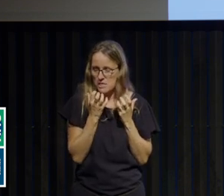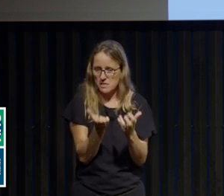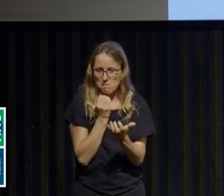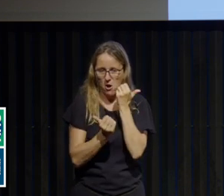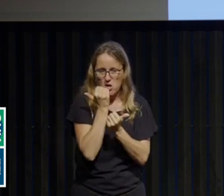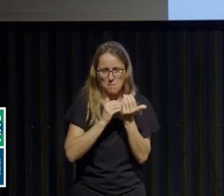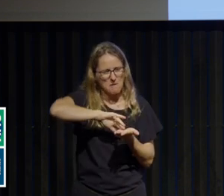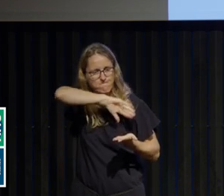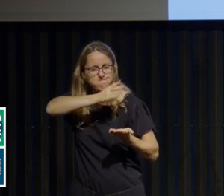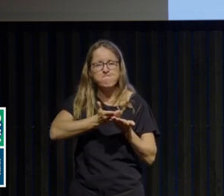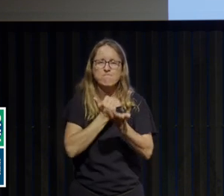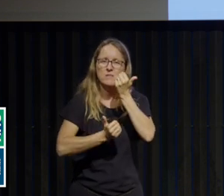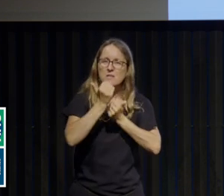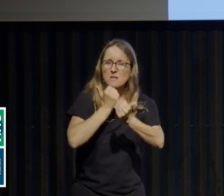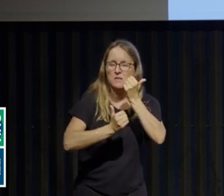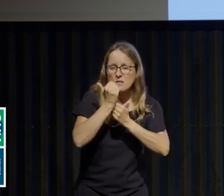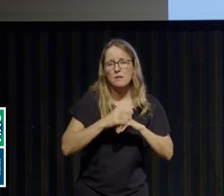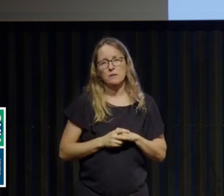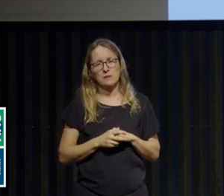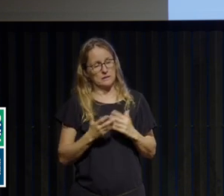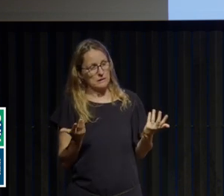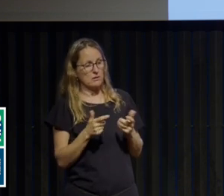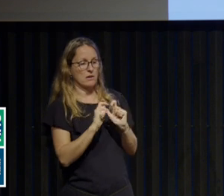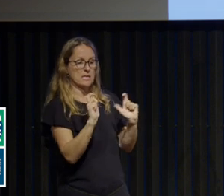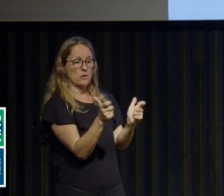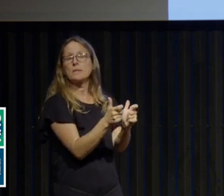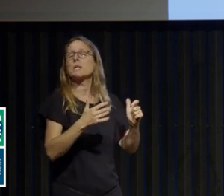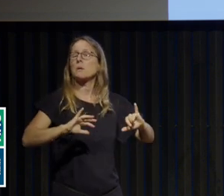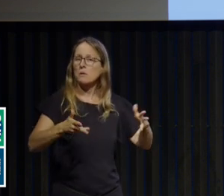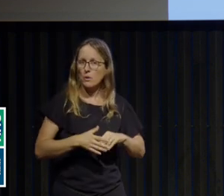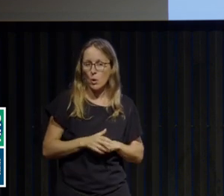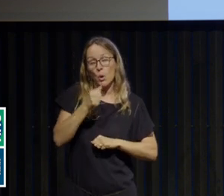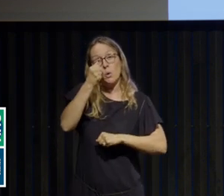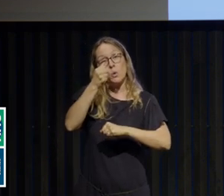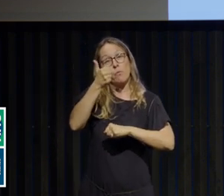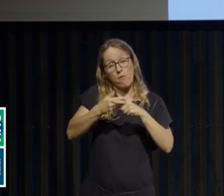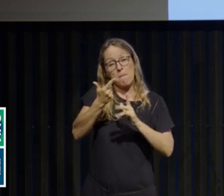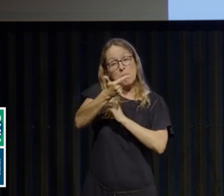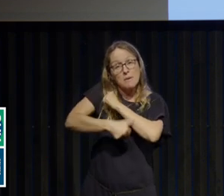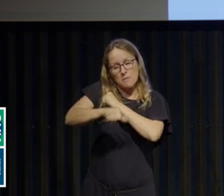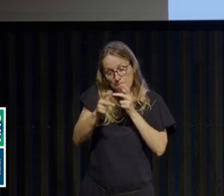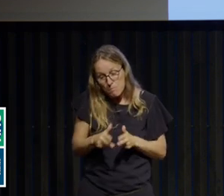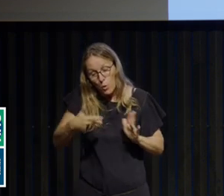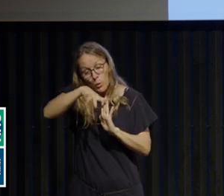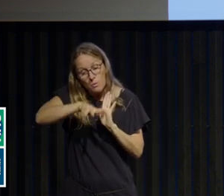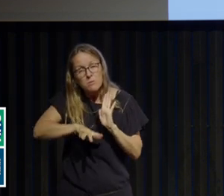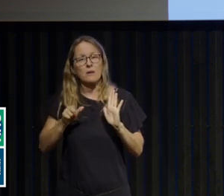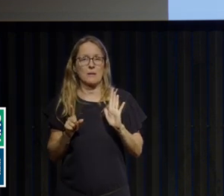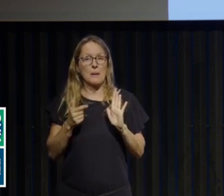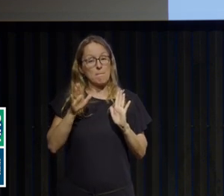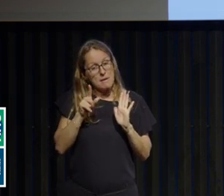quantité, proposé d'un diagnostic là encore une fois une crise par semaine sur trois mois, mais sans le recours au comportement